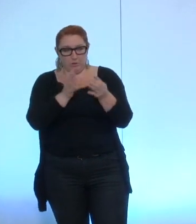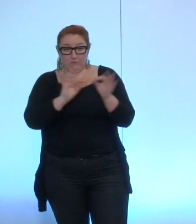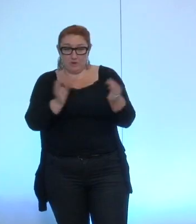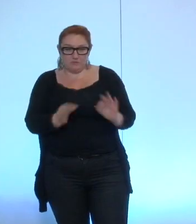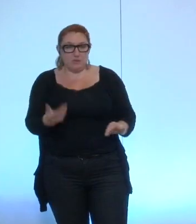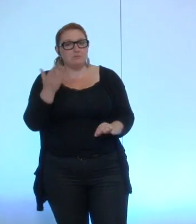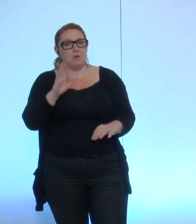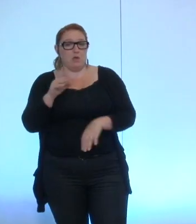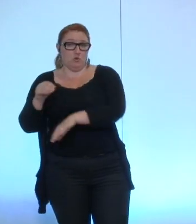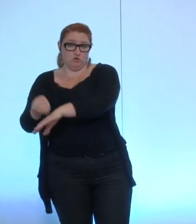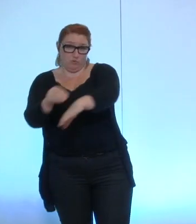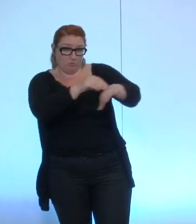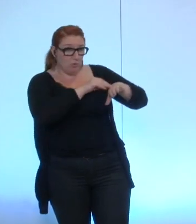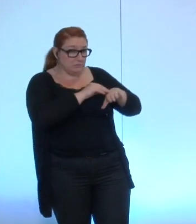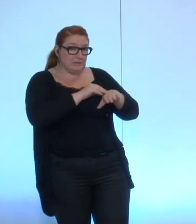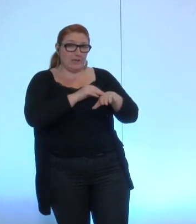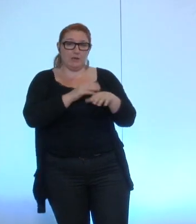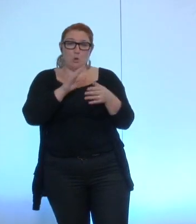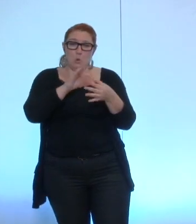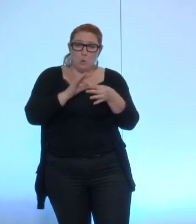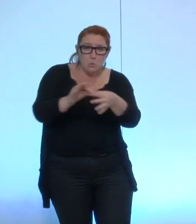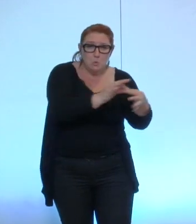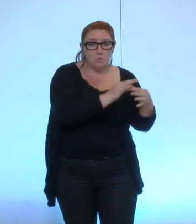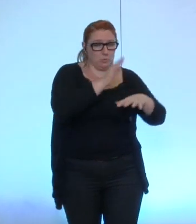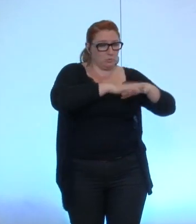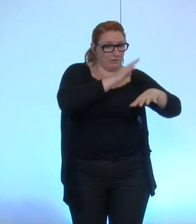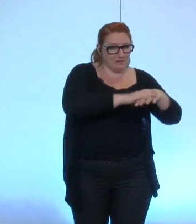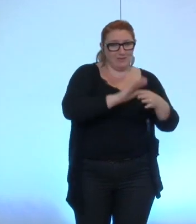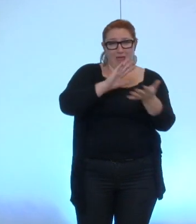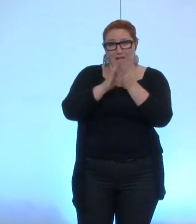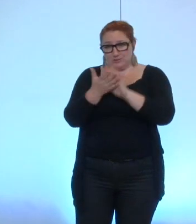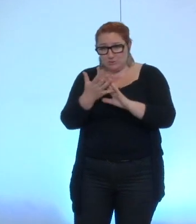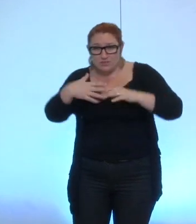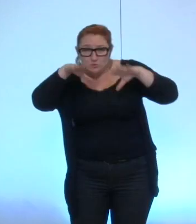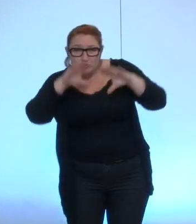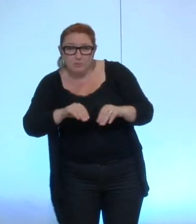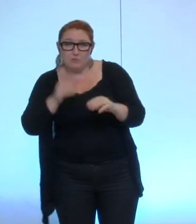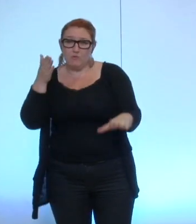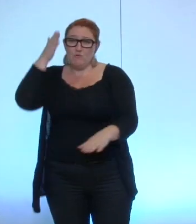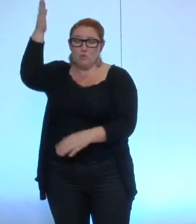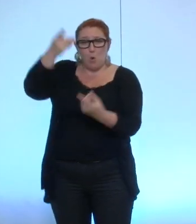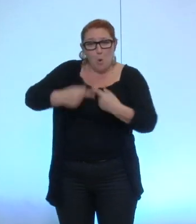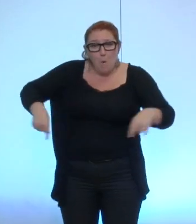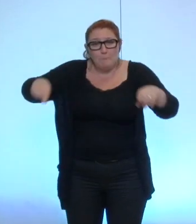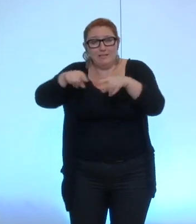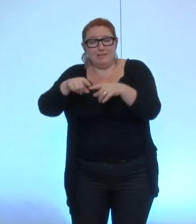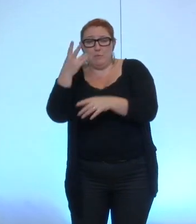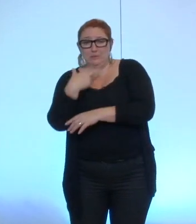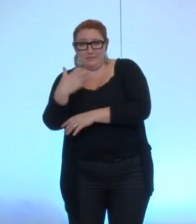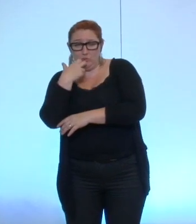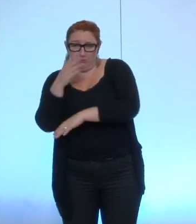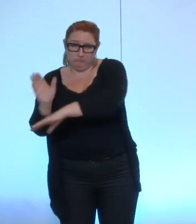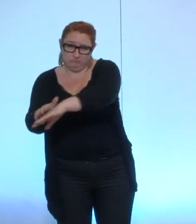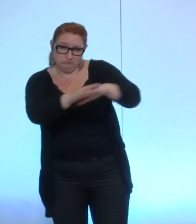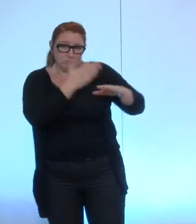conseillerais à toutes les unions de quartier aux associations d'habitants et aux futurs comités de citoyens de lire